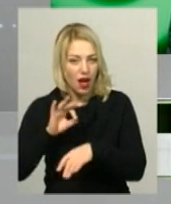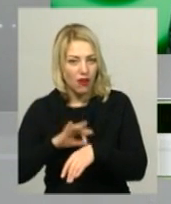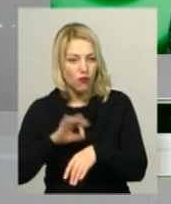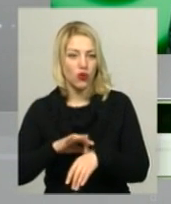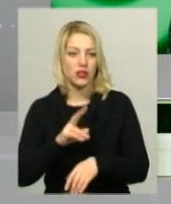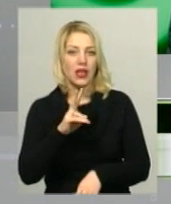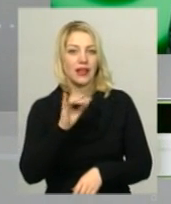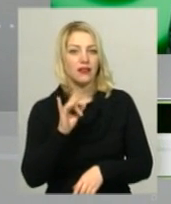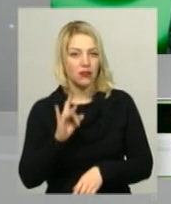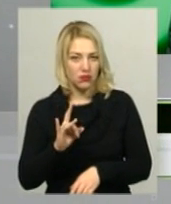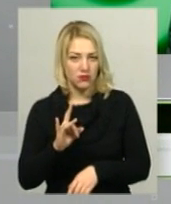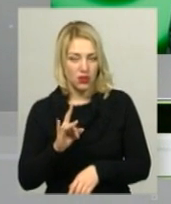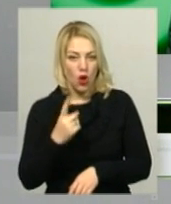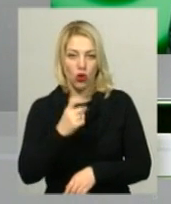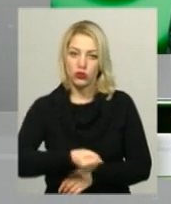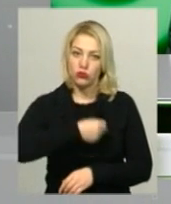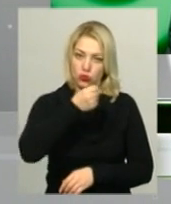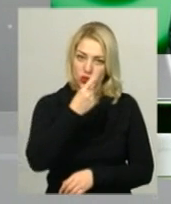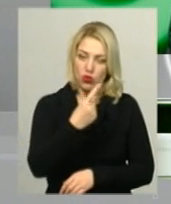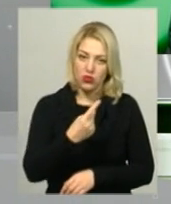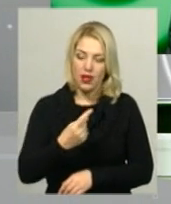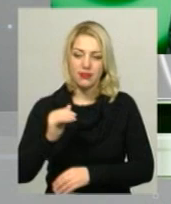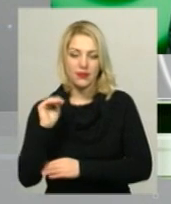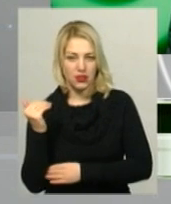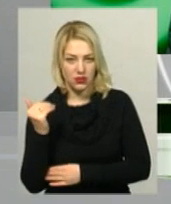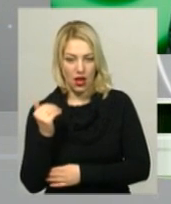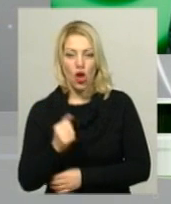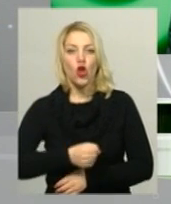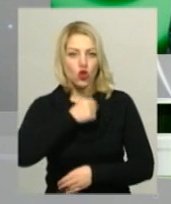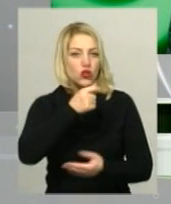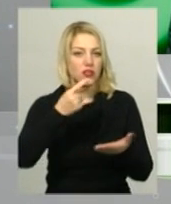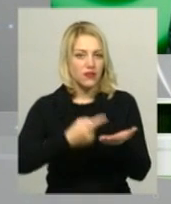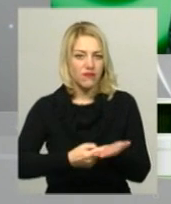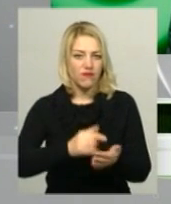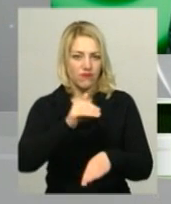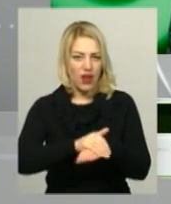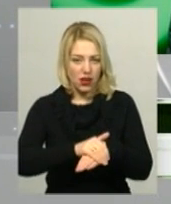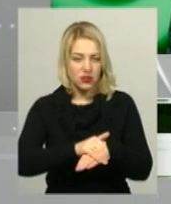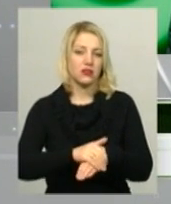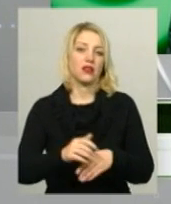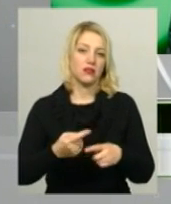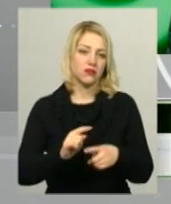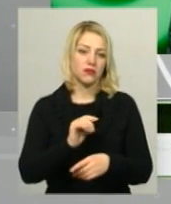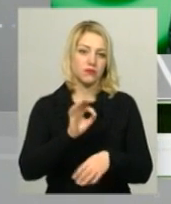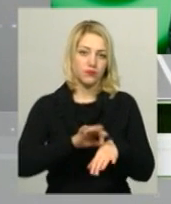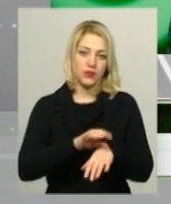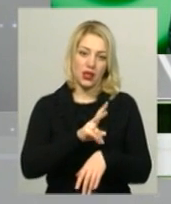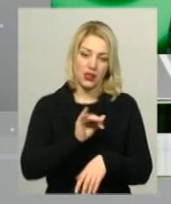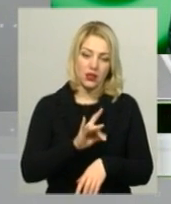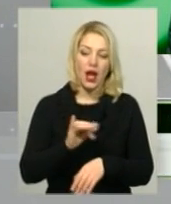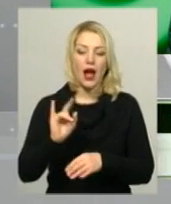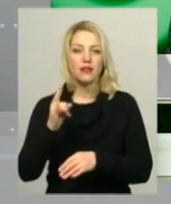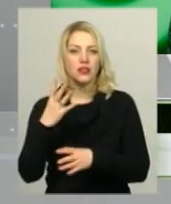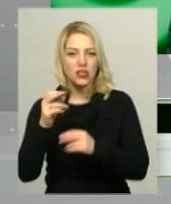кору, на кір. Один дорослий, одна дитина. По дорослому вже підтверджено факт, що це кір, а по дитині проводяться